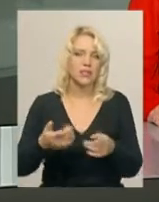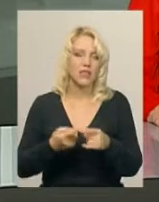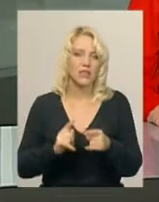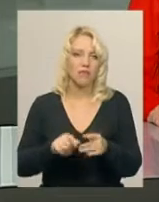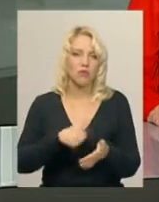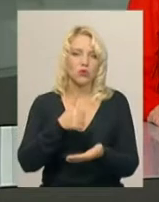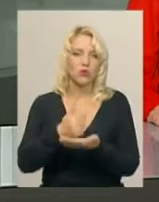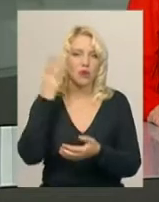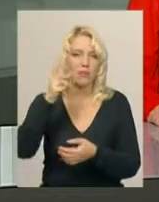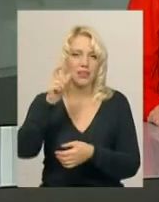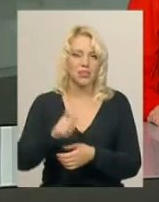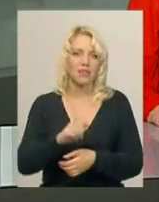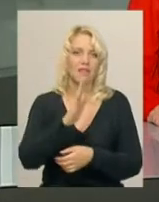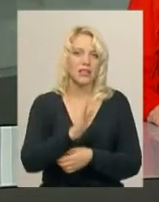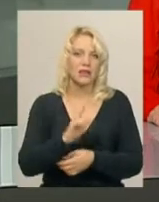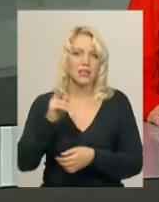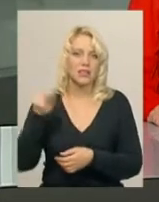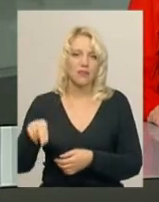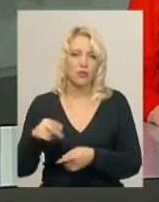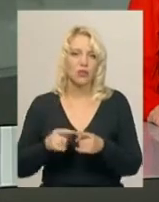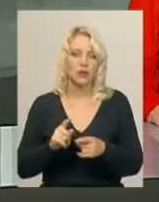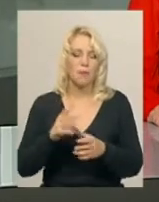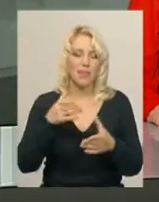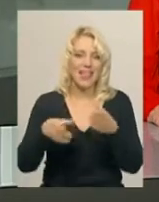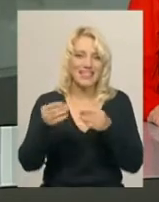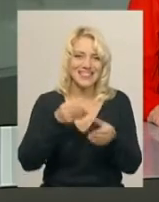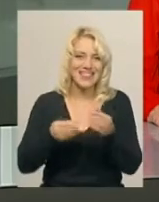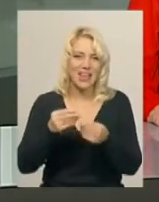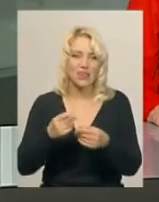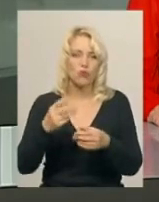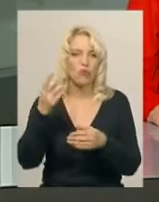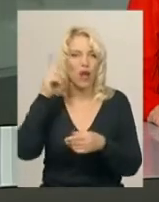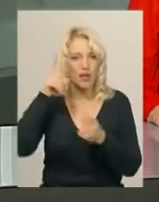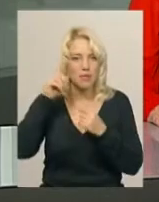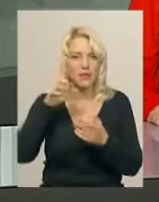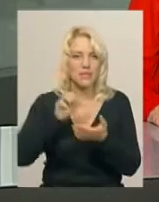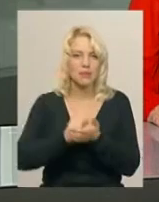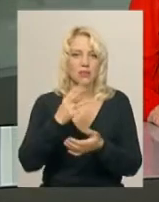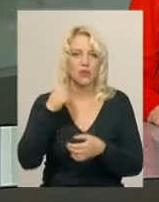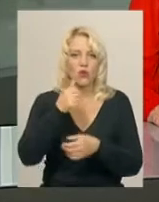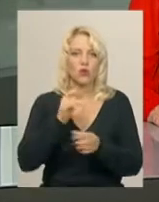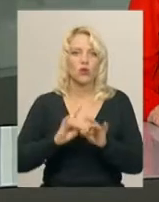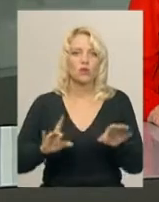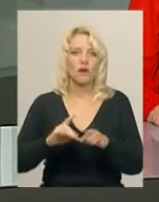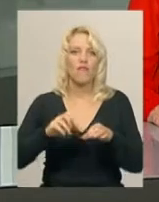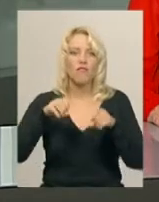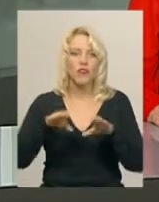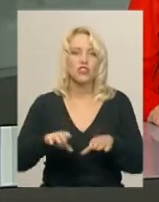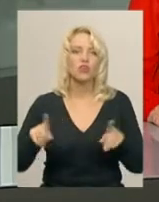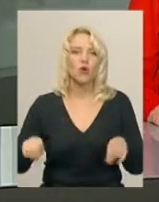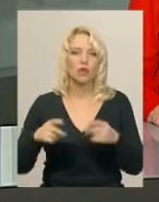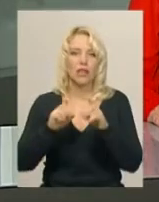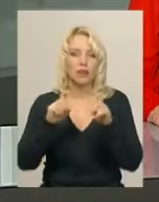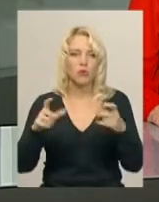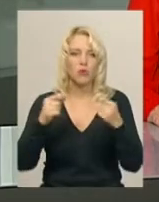Вадим Подзігун. Пластиліновою анімацією він займається упродовж трьох років. Розповідає, вирішив організувати лабораторію, де можна